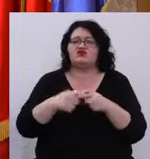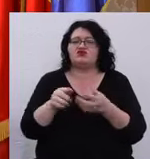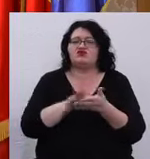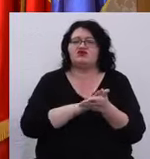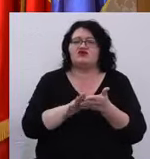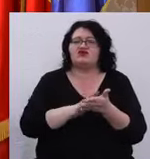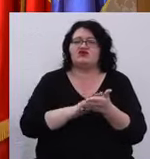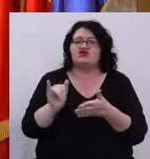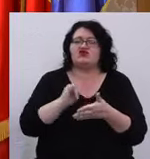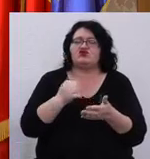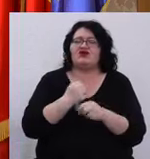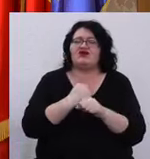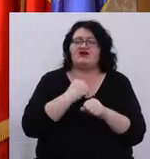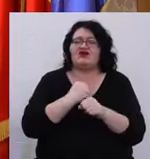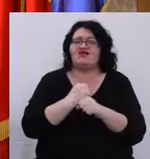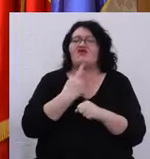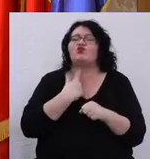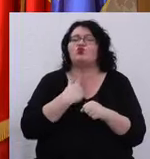incită la ură.